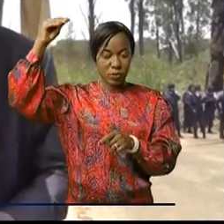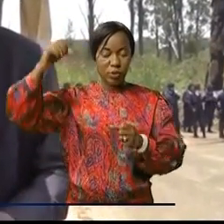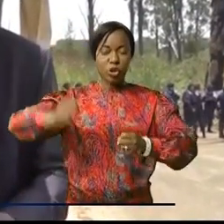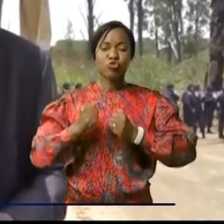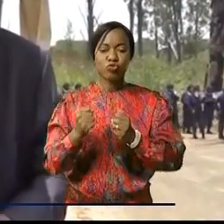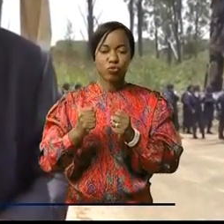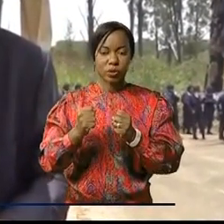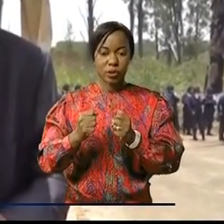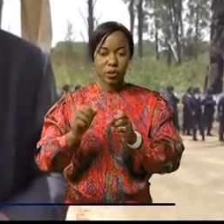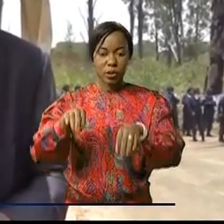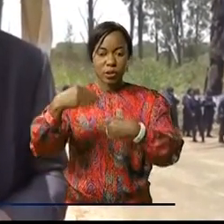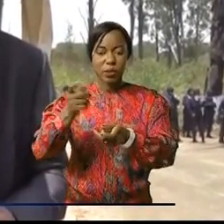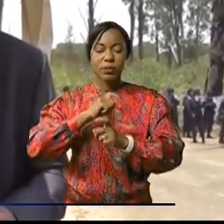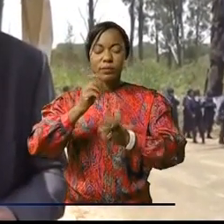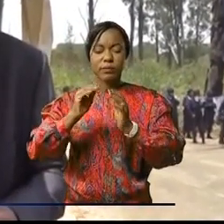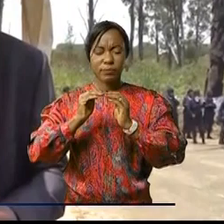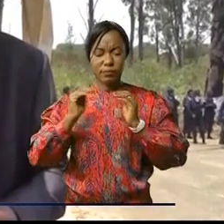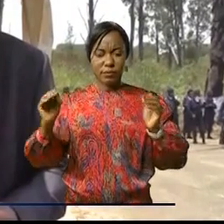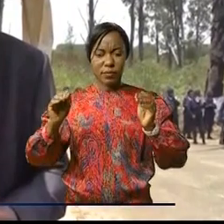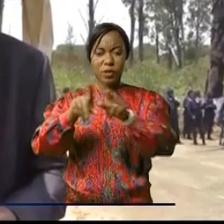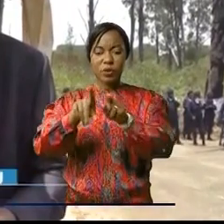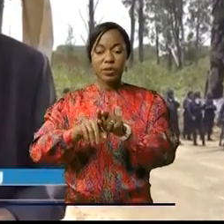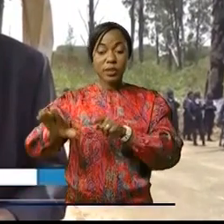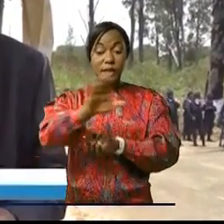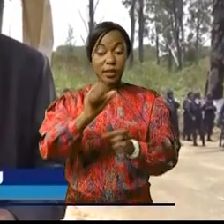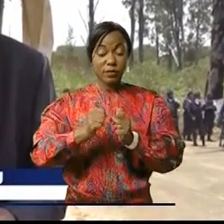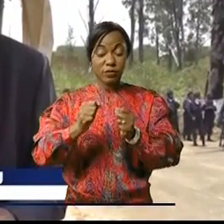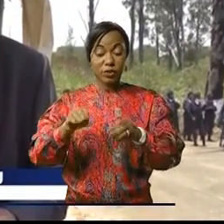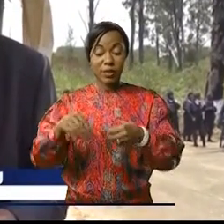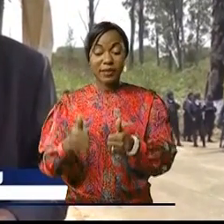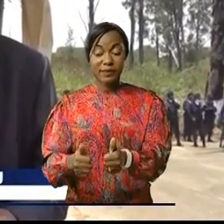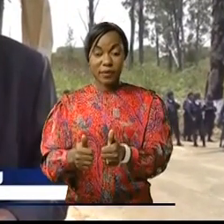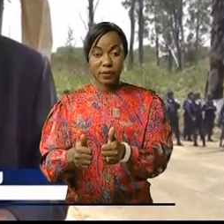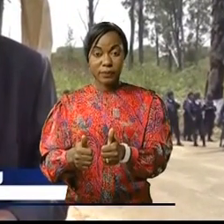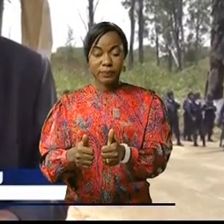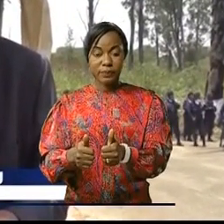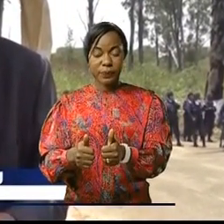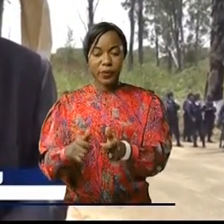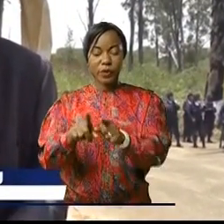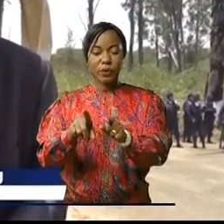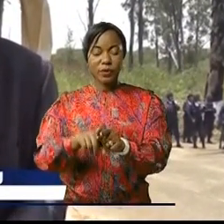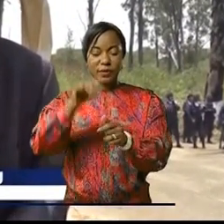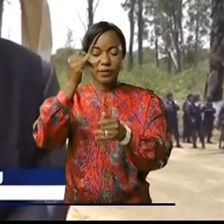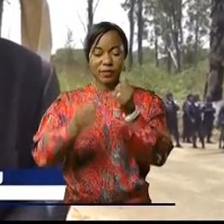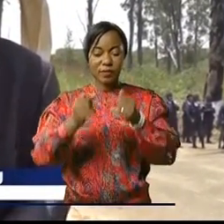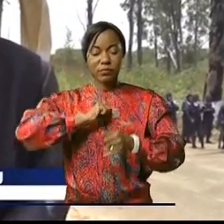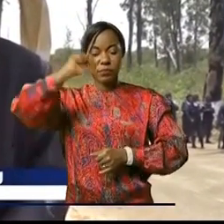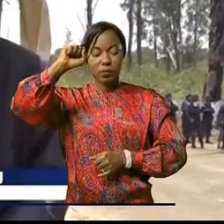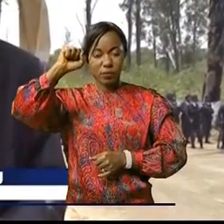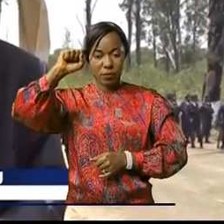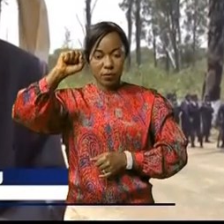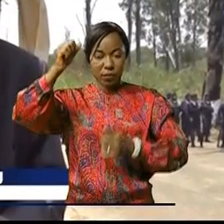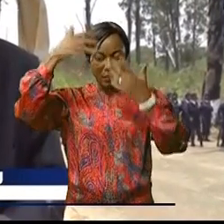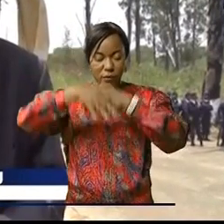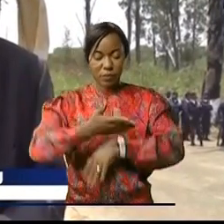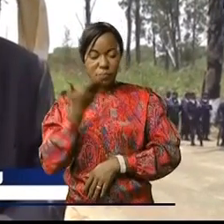le don de soi et les forces de la vie qui ont fini par triompher des ténèbres.